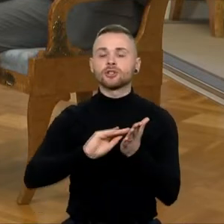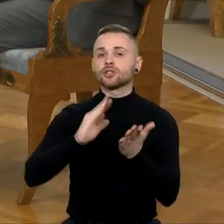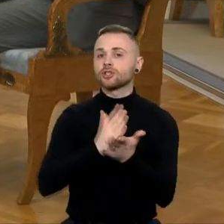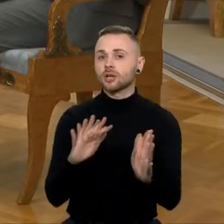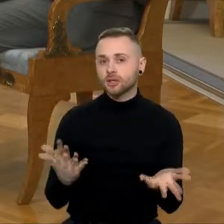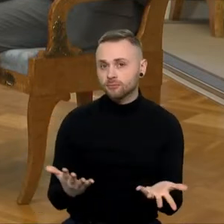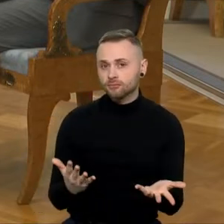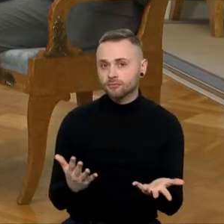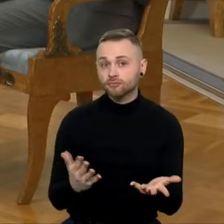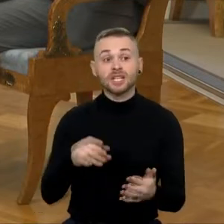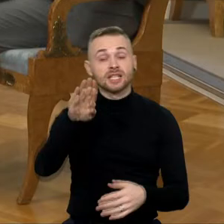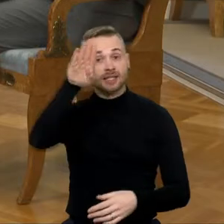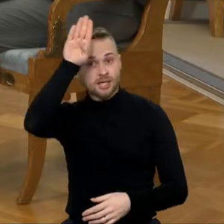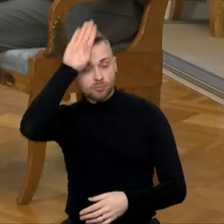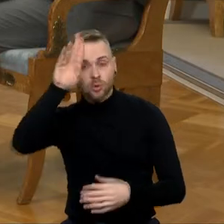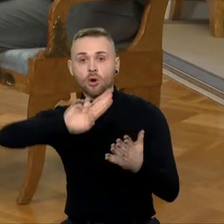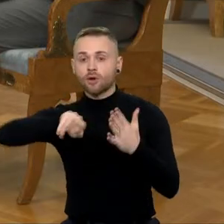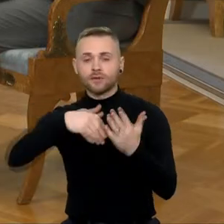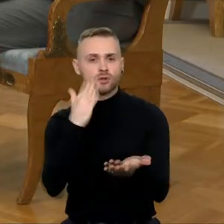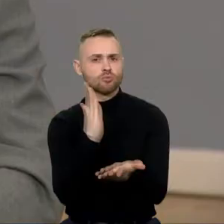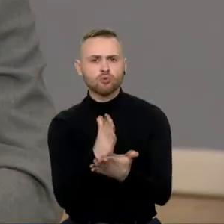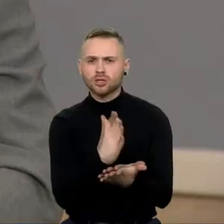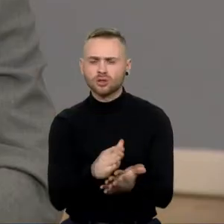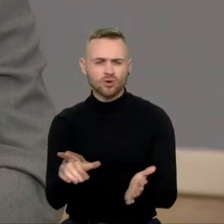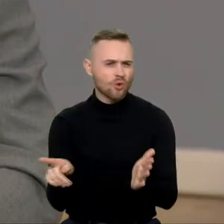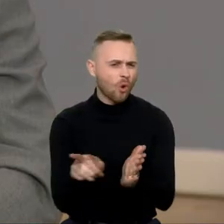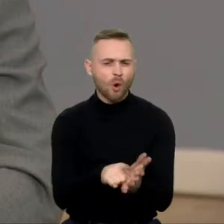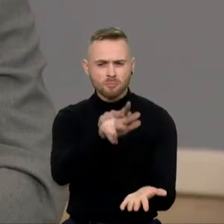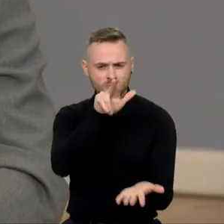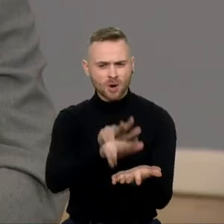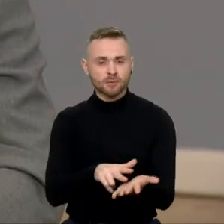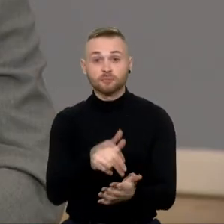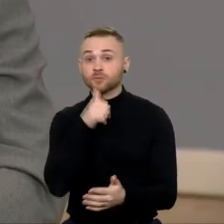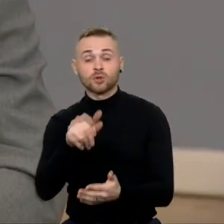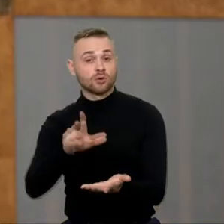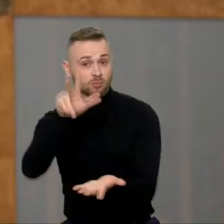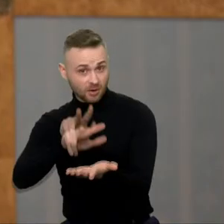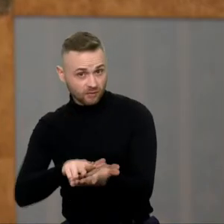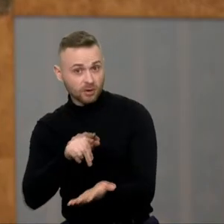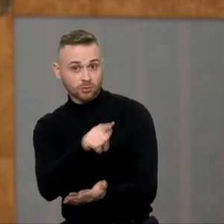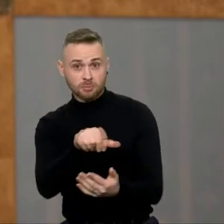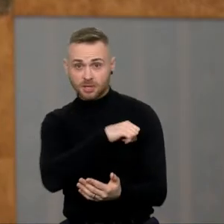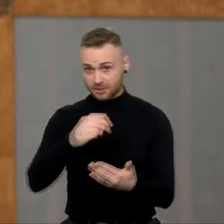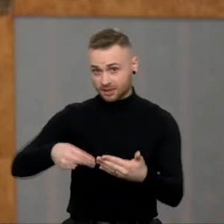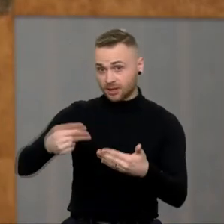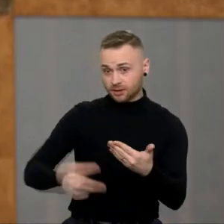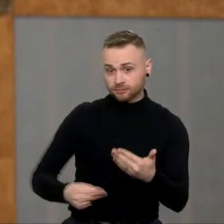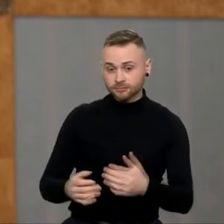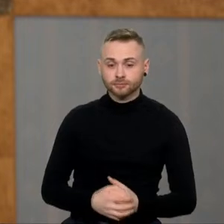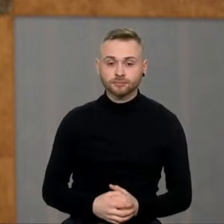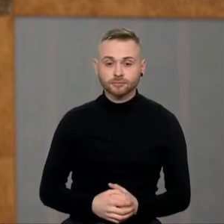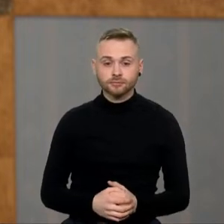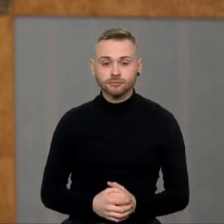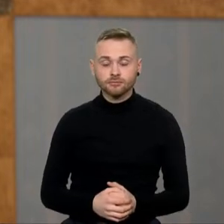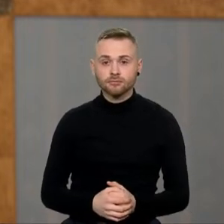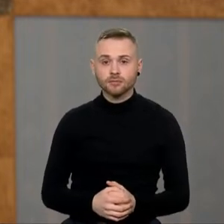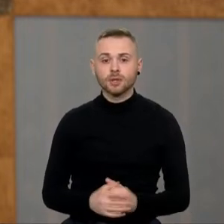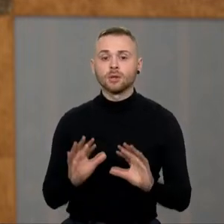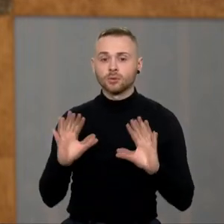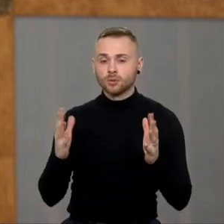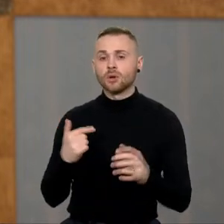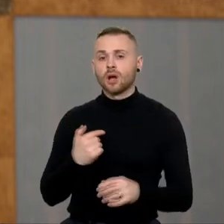Stambulo konvencija privalo būti patvirtinta Seime. Tai jeigu patvirtintus, pasirašytumėt? Tai jeigu aš teisingai